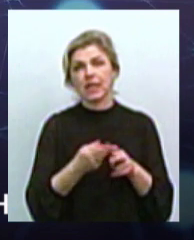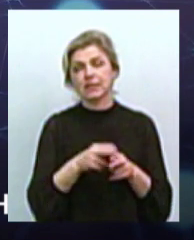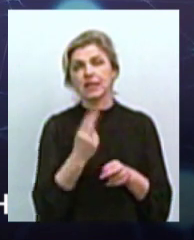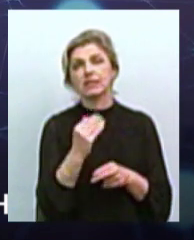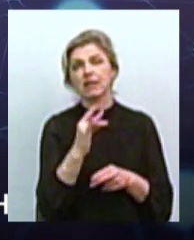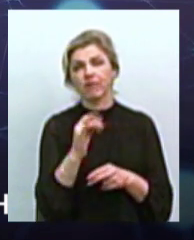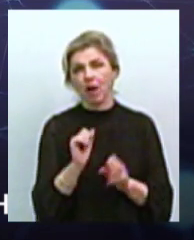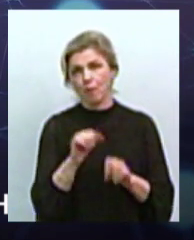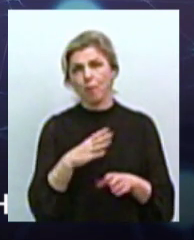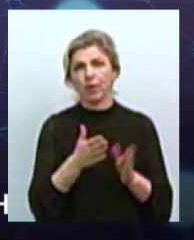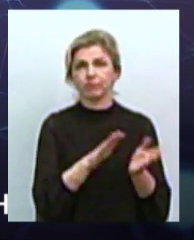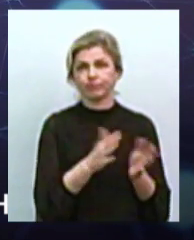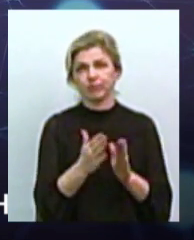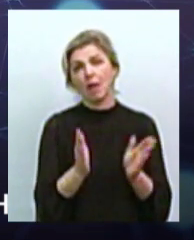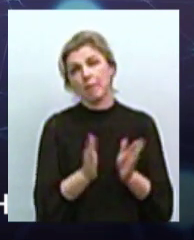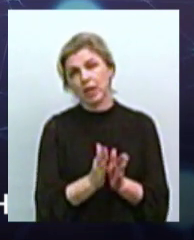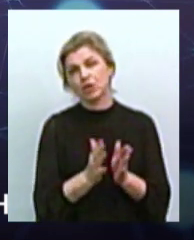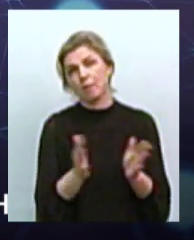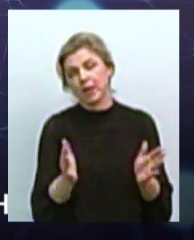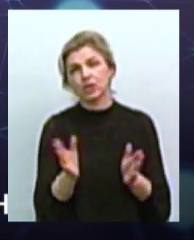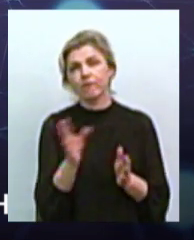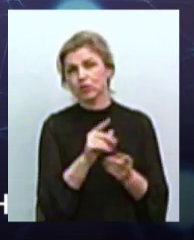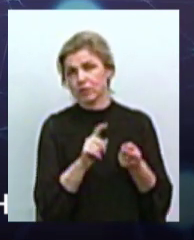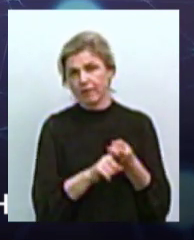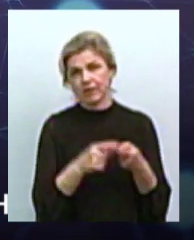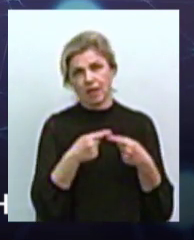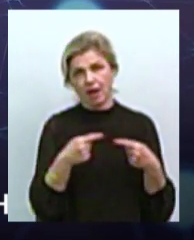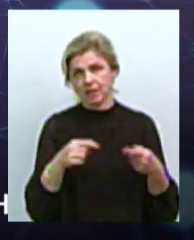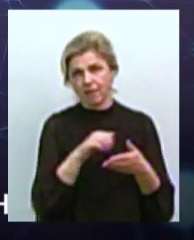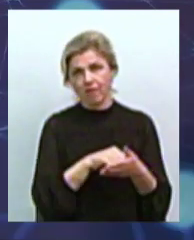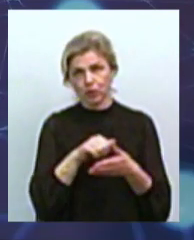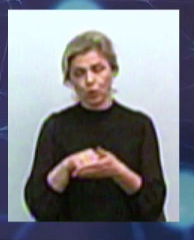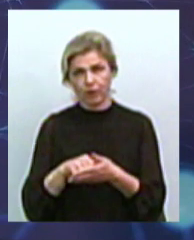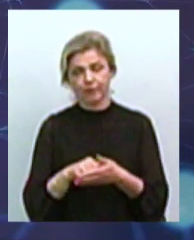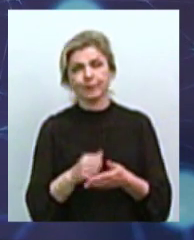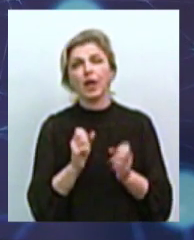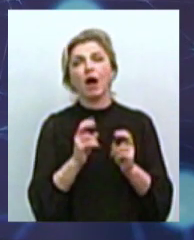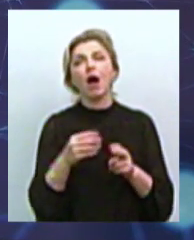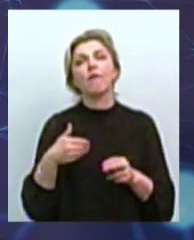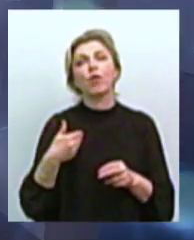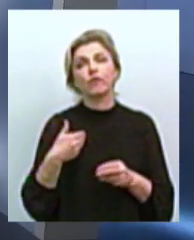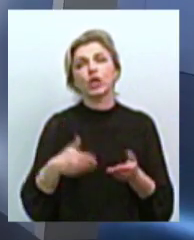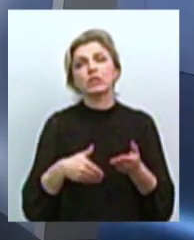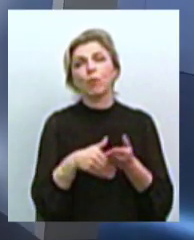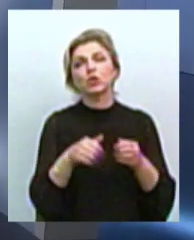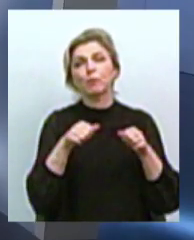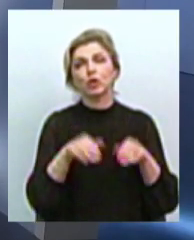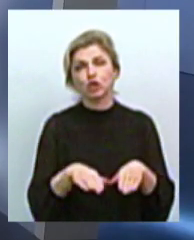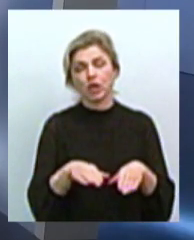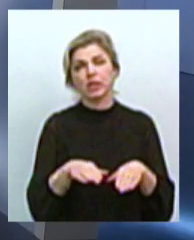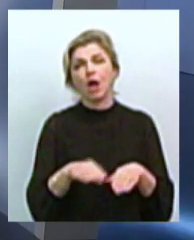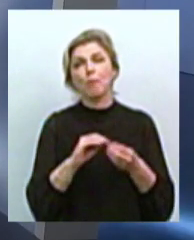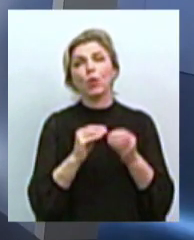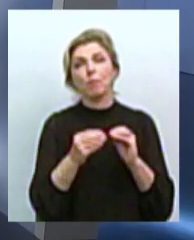коливатися. Може бути менше, може бути більше, все залежить від різних факторів. А наскільки ефективним способом вирішення проблеми безпритульних